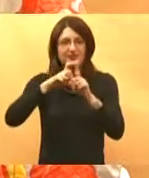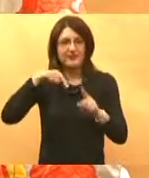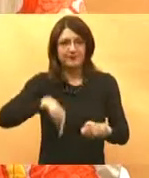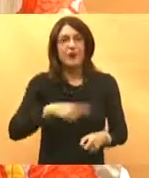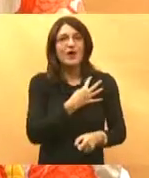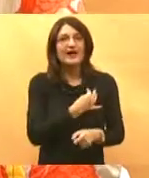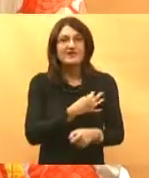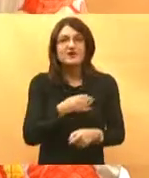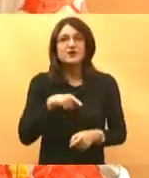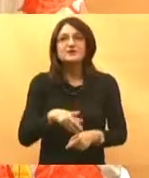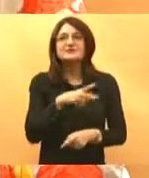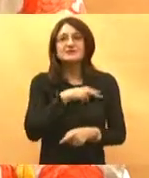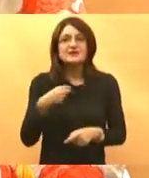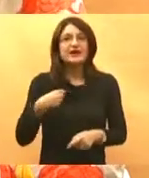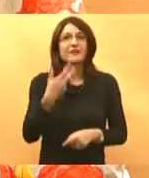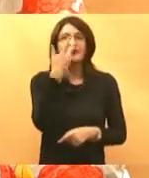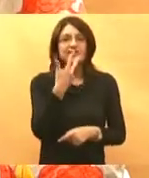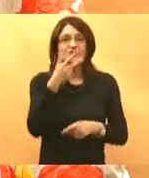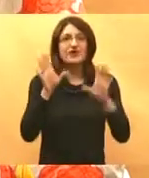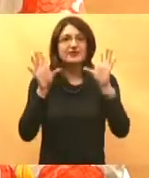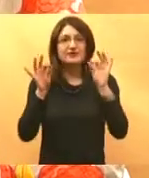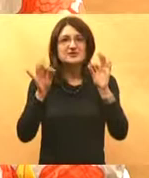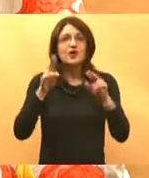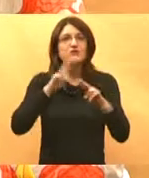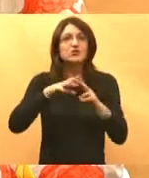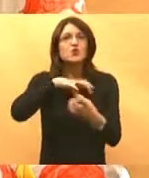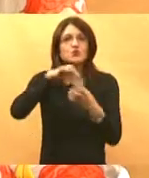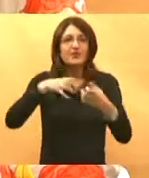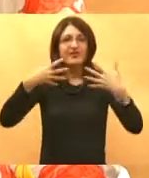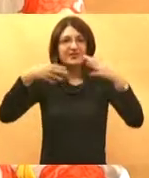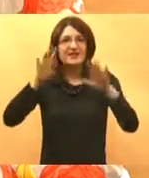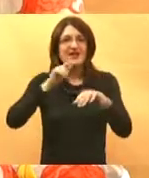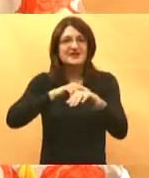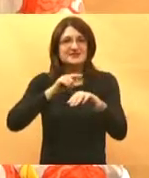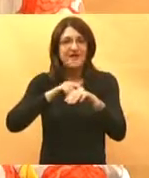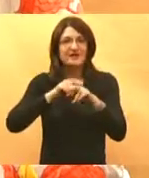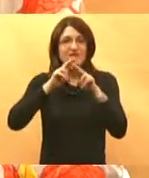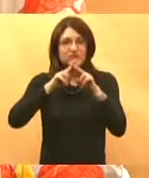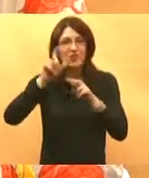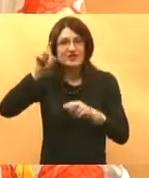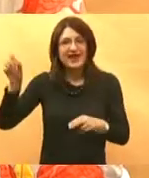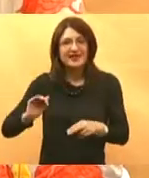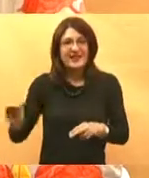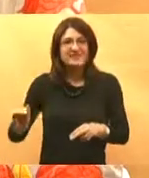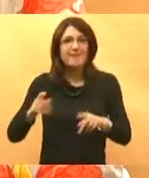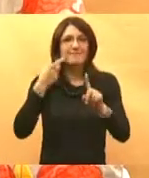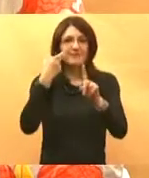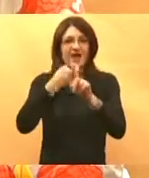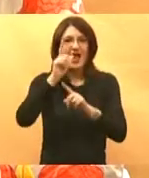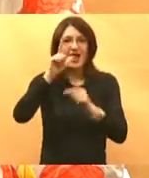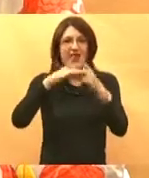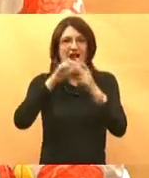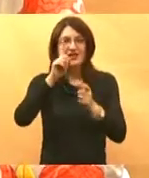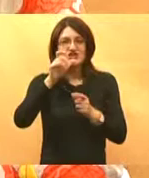je nama važno, u Zagrebu 3.10. će biti u srijedu u 19. sati u kliniki za dječje bolesti Krajićeva jedno